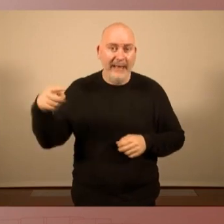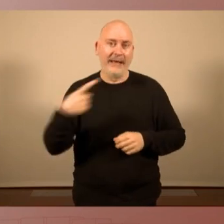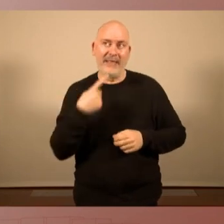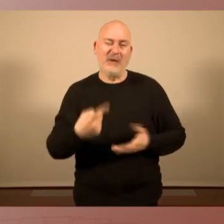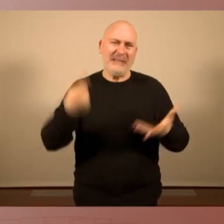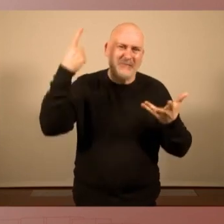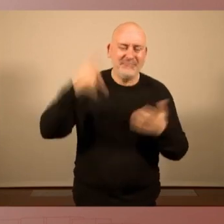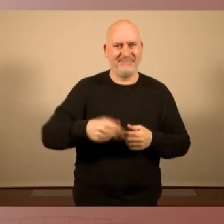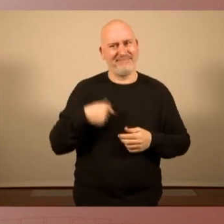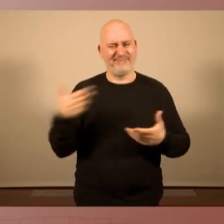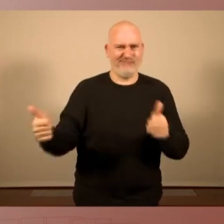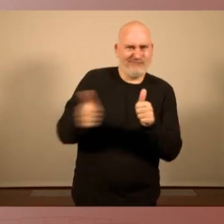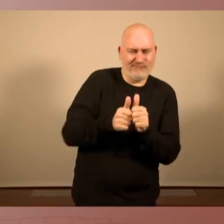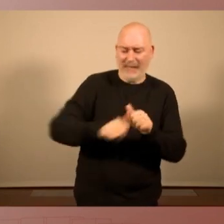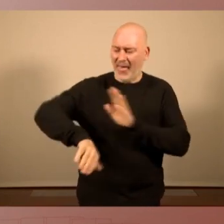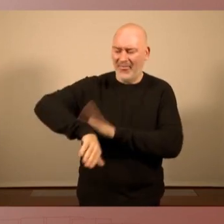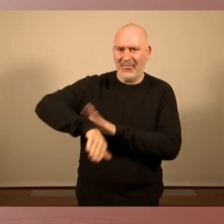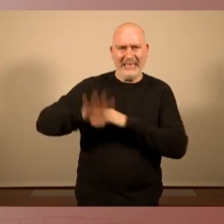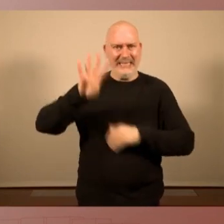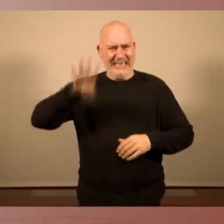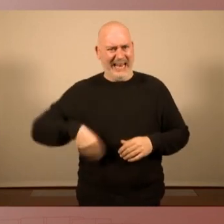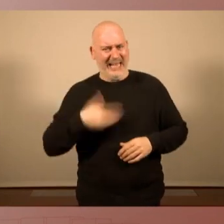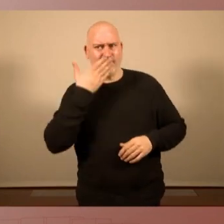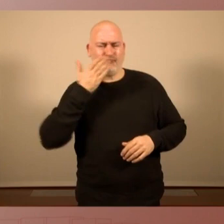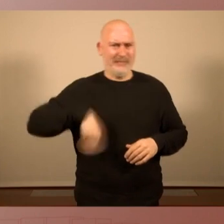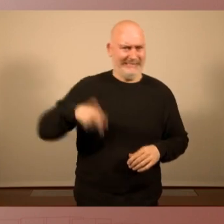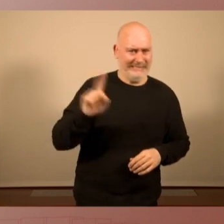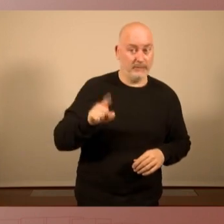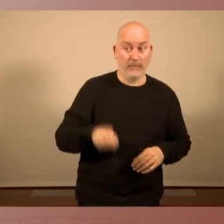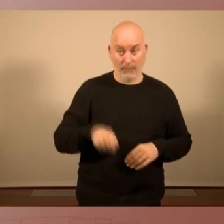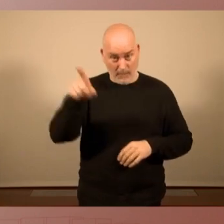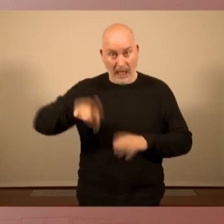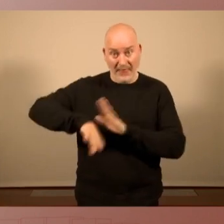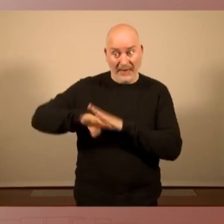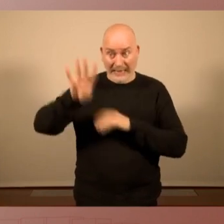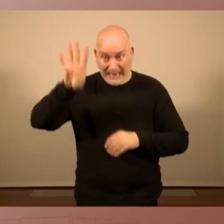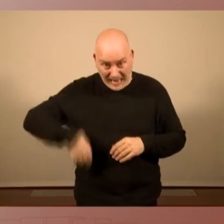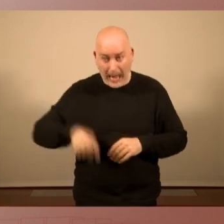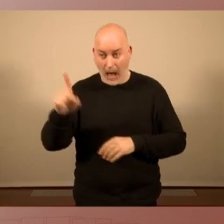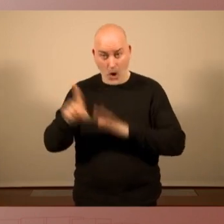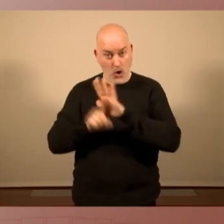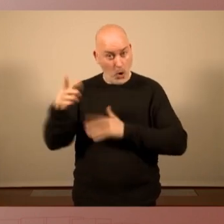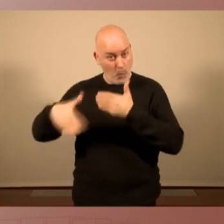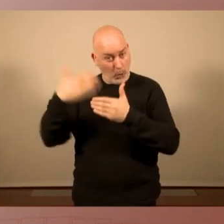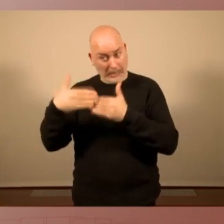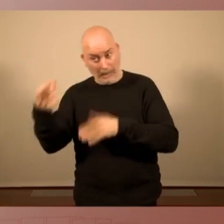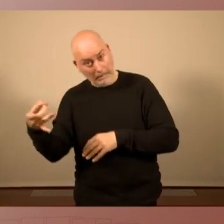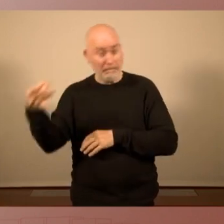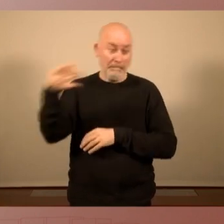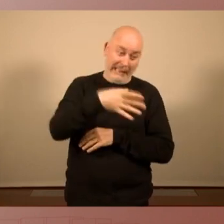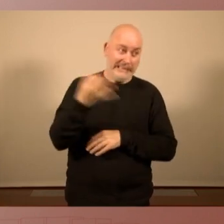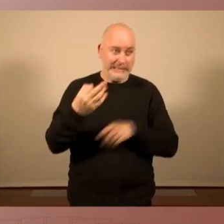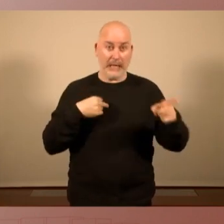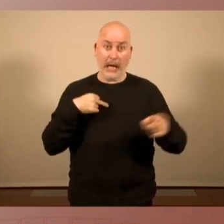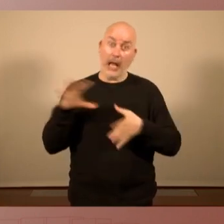la dreta catalana resulta que qui vostès consideren la dreta catalana aprova lleis més progressistes del que són capaços de fer els seus socis de govern a Madrid.